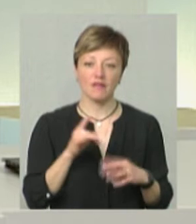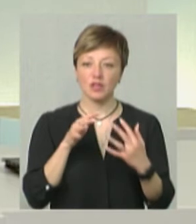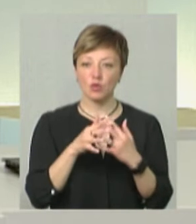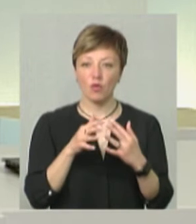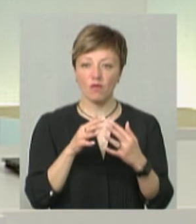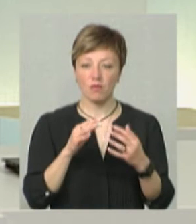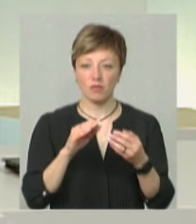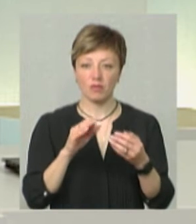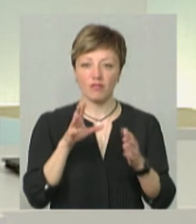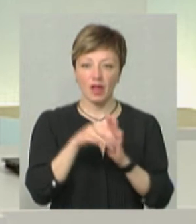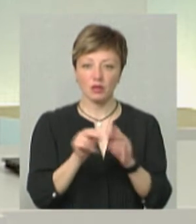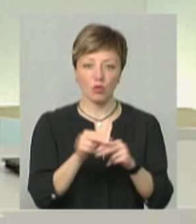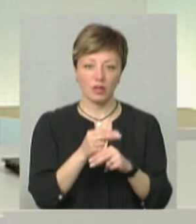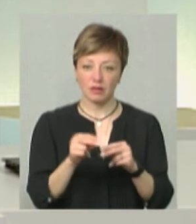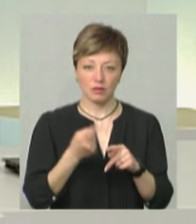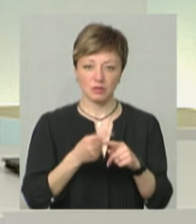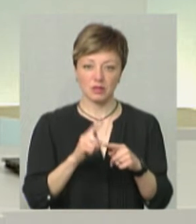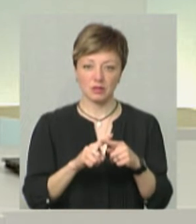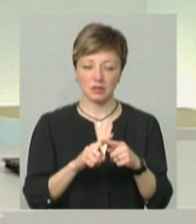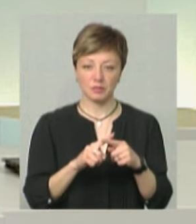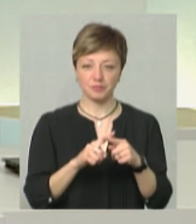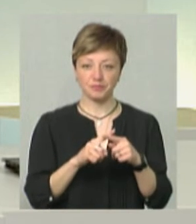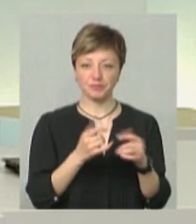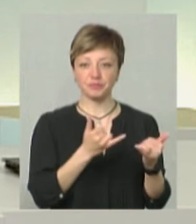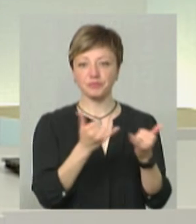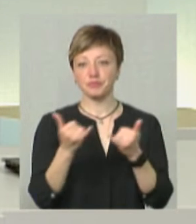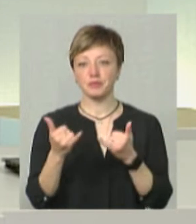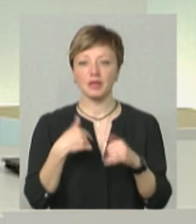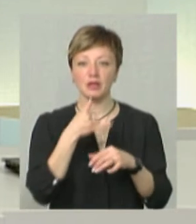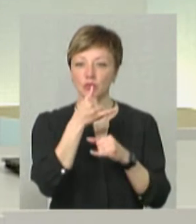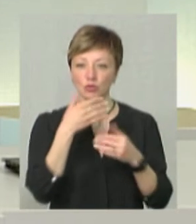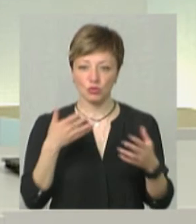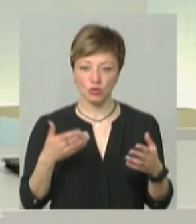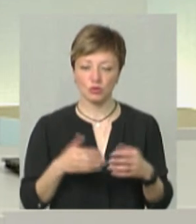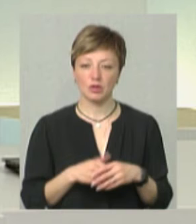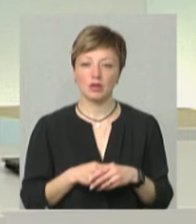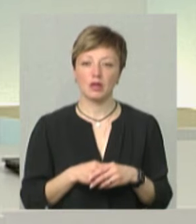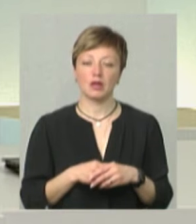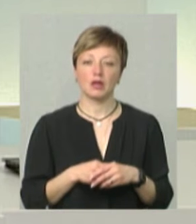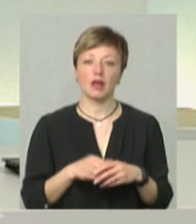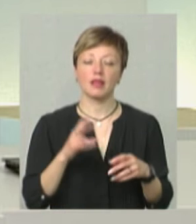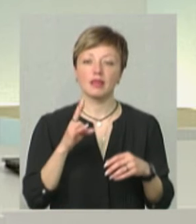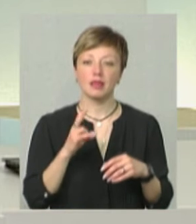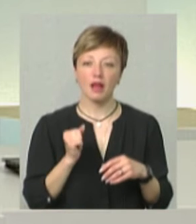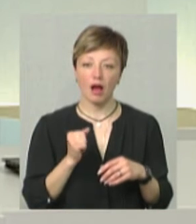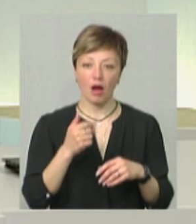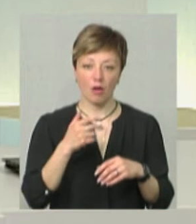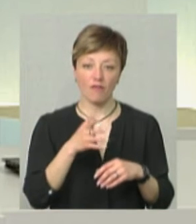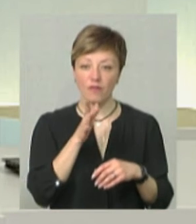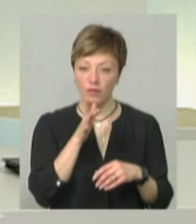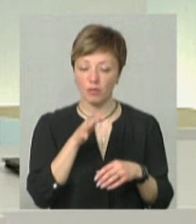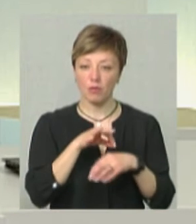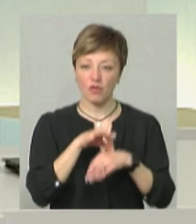внесли певну корективу в плані забезпеченості, я не можу. На проведення комплексу весняно